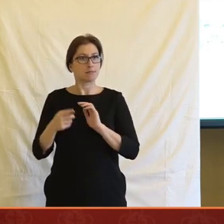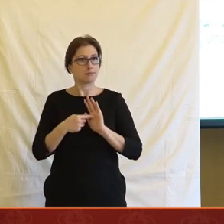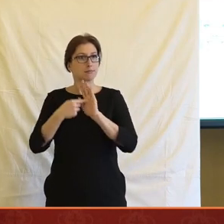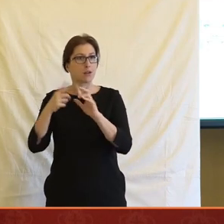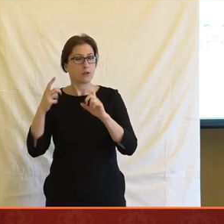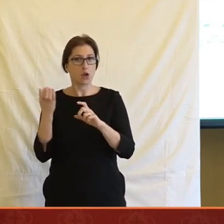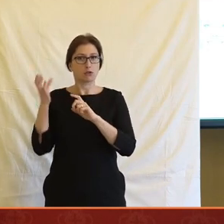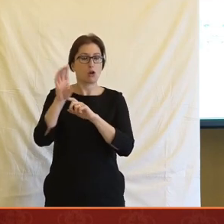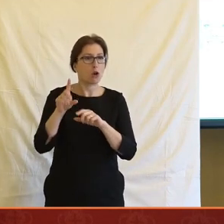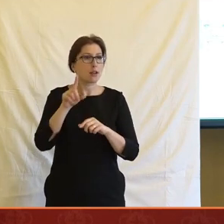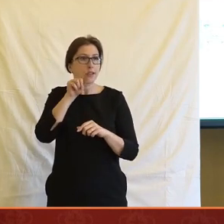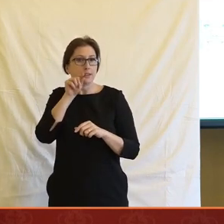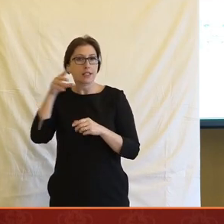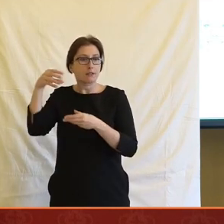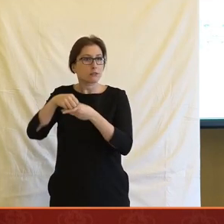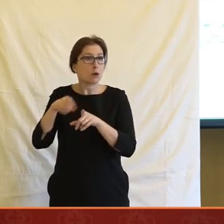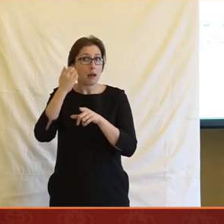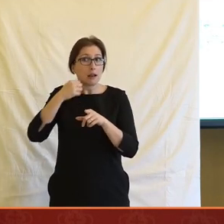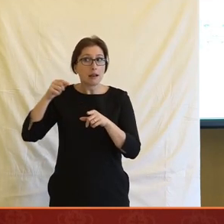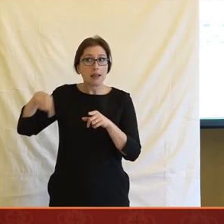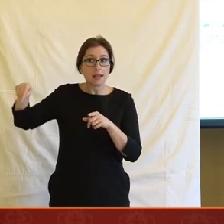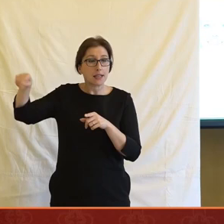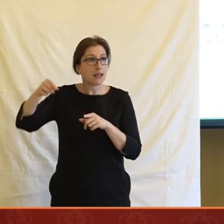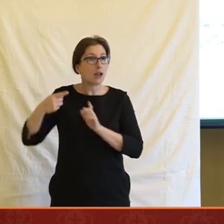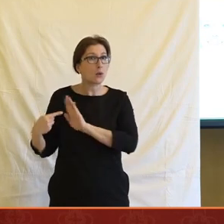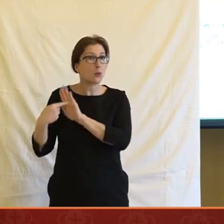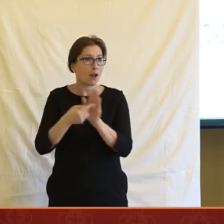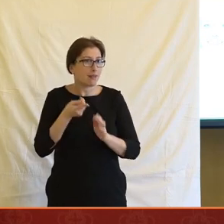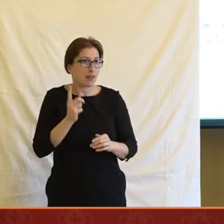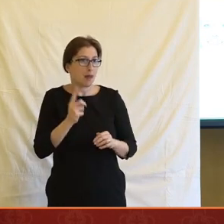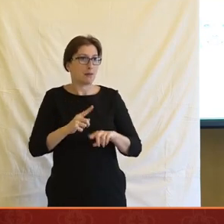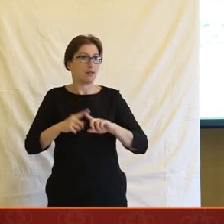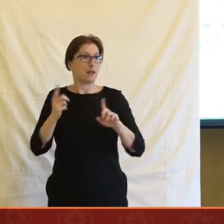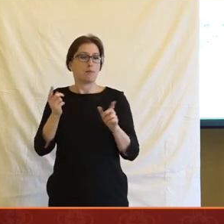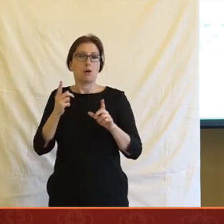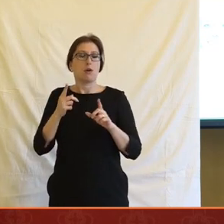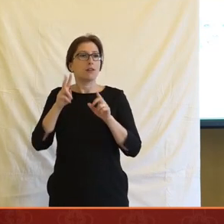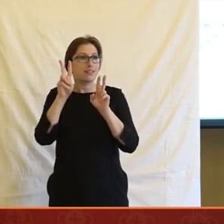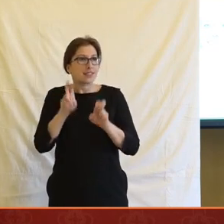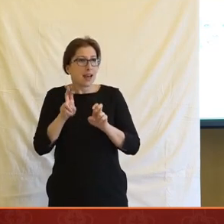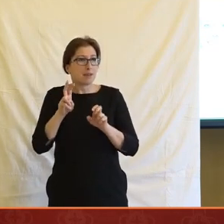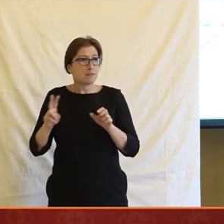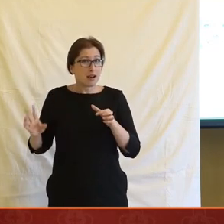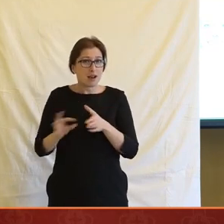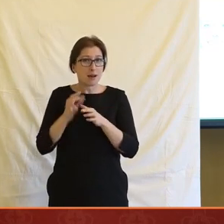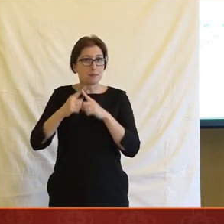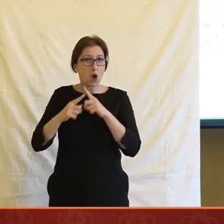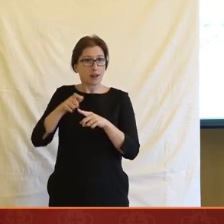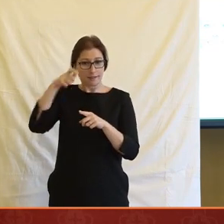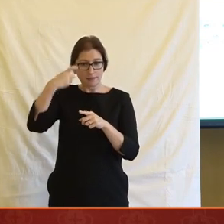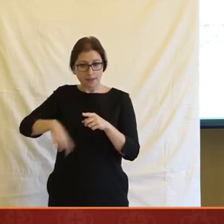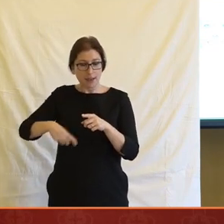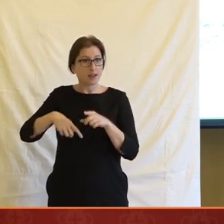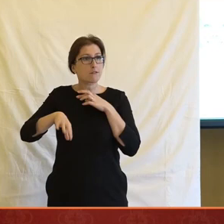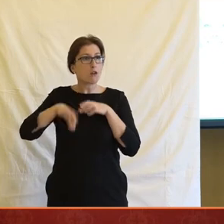a najednou se ukáže, na té fotografii jsou možná lidé, kteří mi se chlubit neměl, nebo že je to nějaké téma, které jako vlastně tady ten politik vzhledem ke své